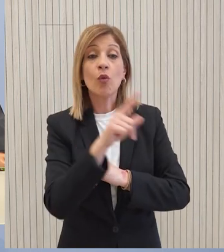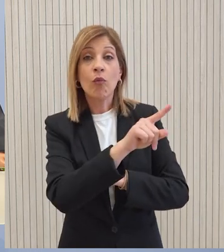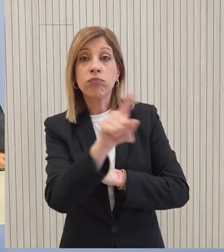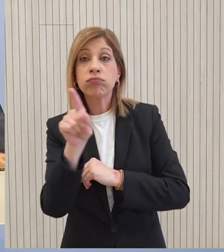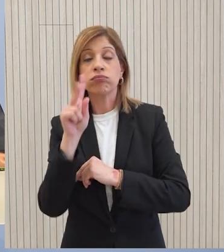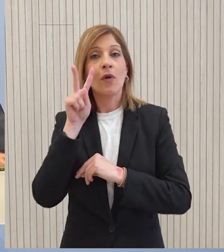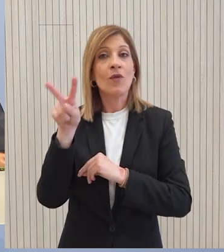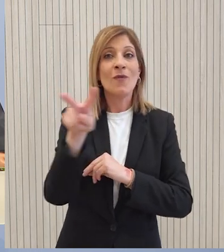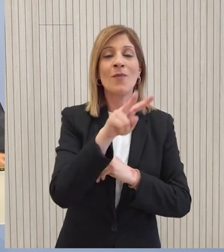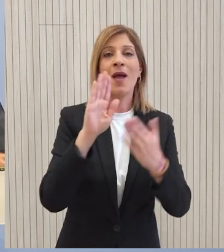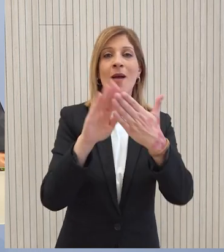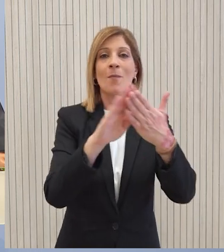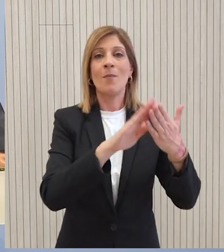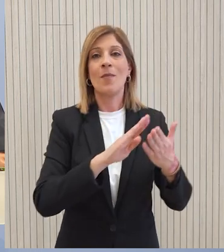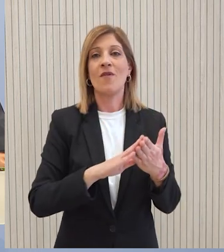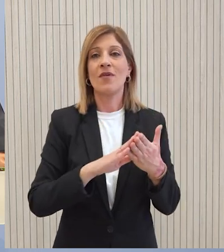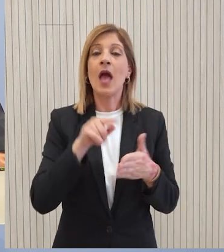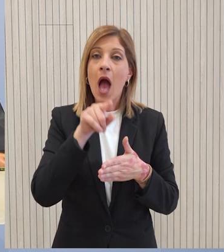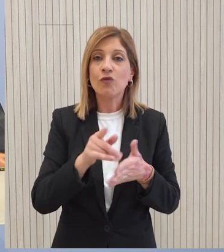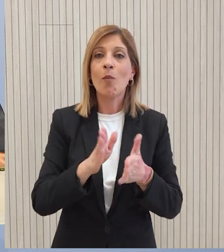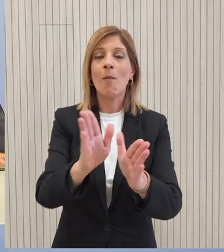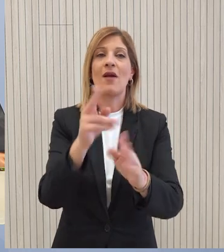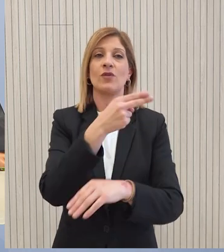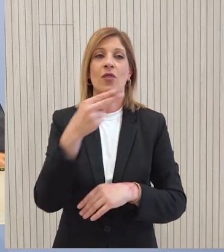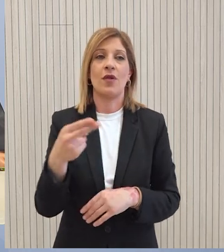ολόκληρο το φάσμα της κοινωνίας είναι προς την οριστή κατεύθυνση